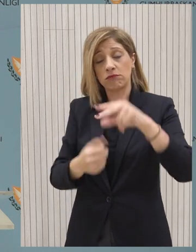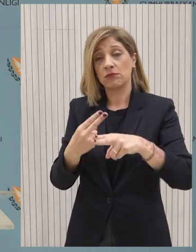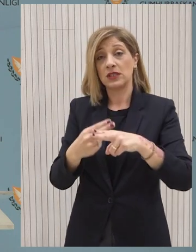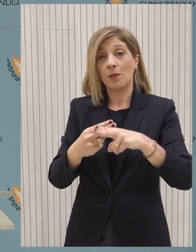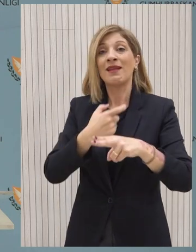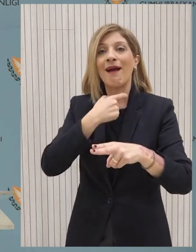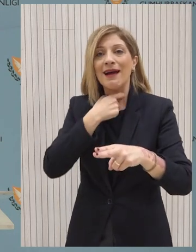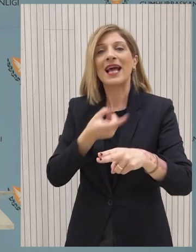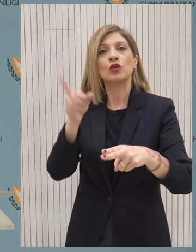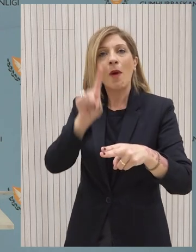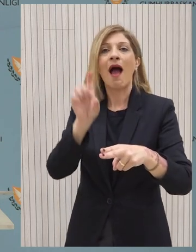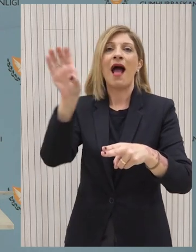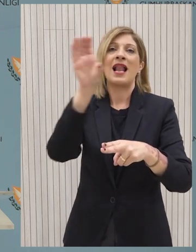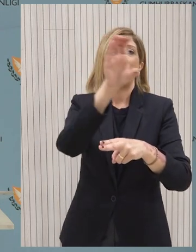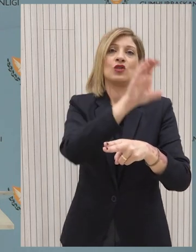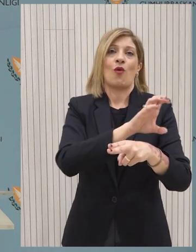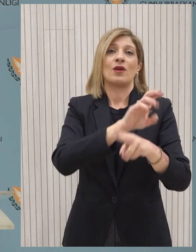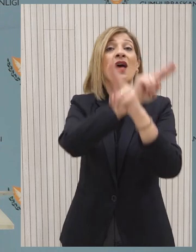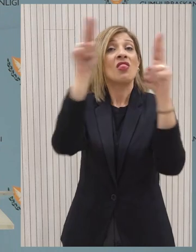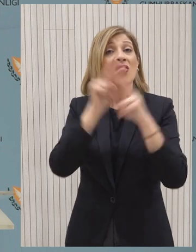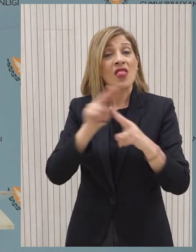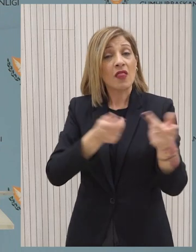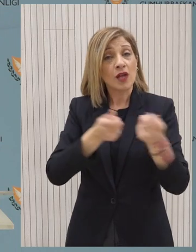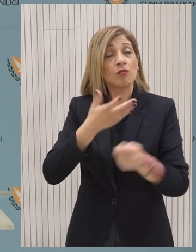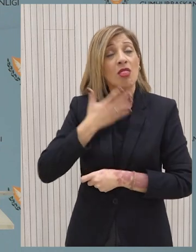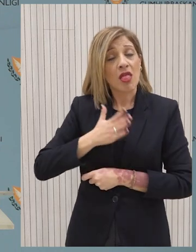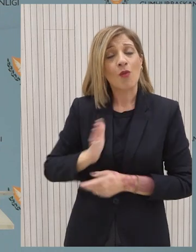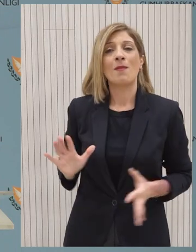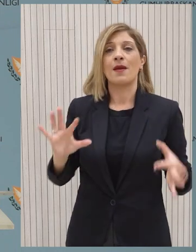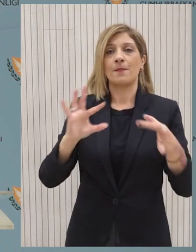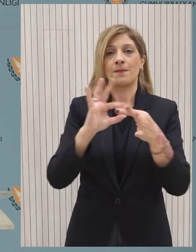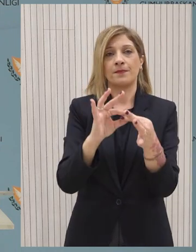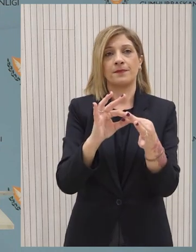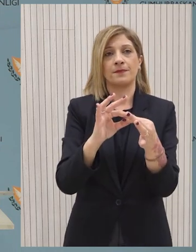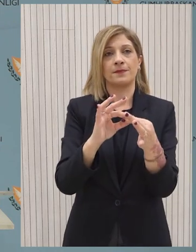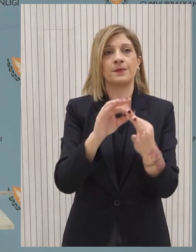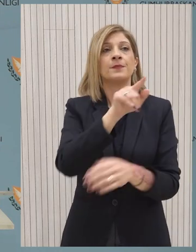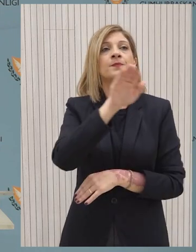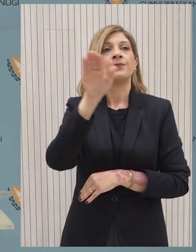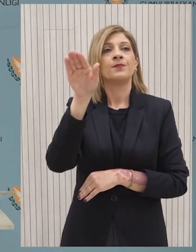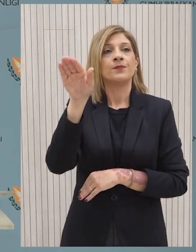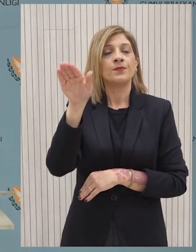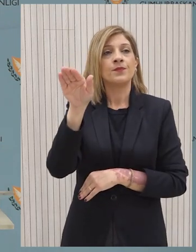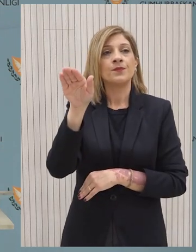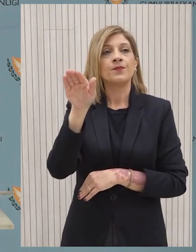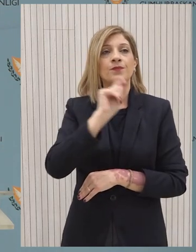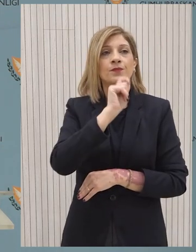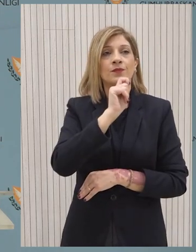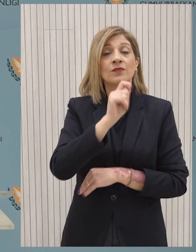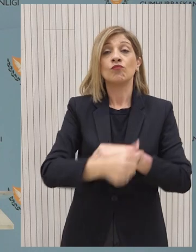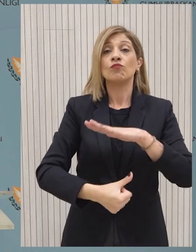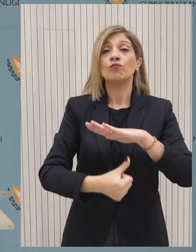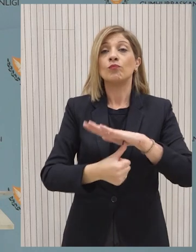είναι επιτακτική. Και εκπρόσωπε με τις εμπαθές του Πρόεδρος Δημοκρατίας στο Εξωτερικό και με τους Ευρωπαϊκούς Φεσμούς υπάρχει